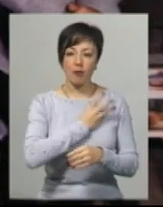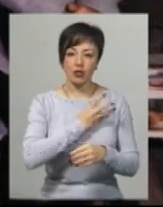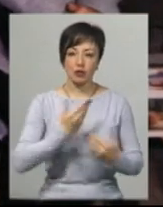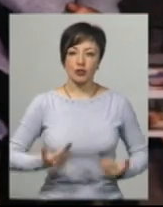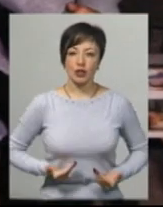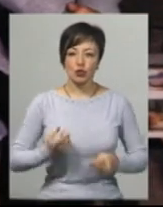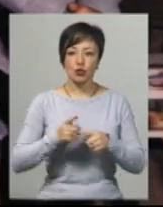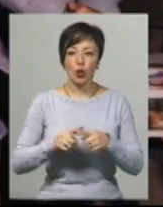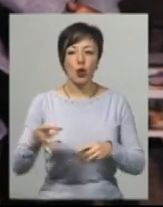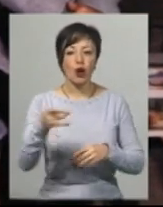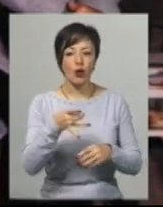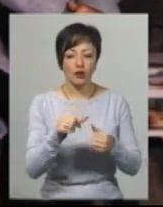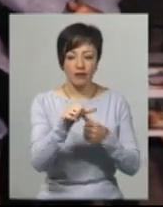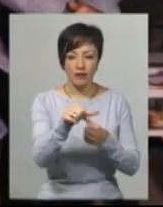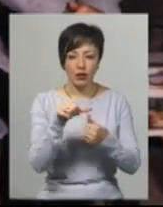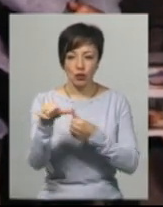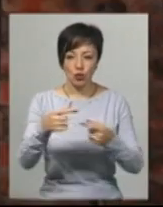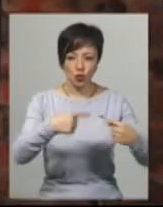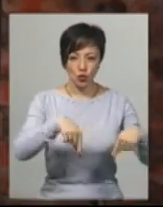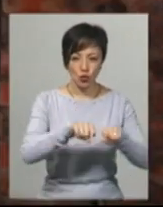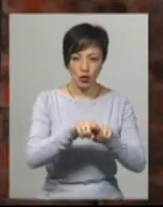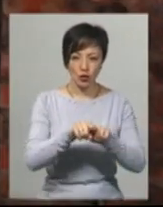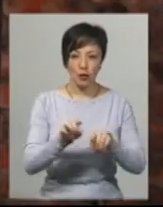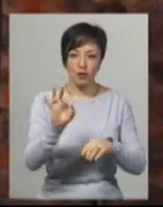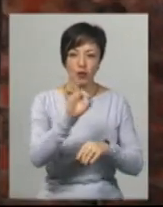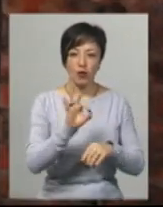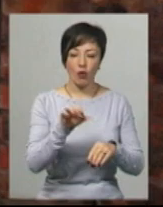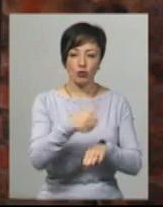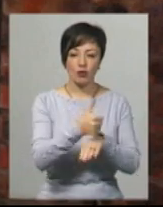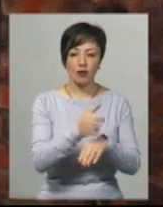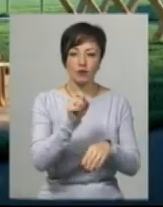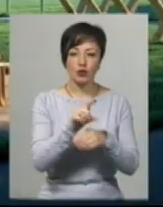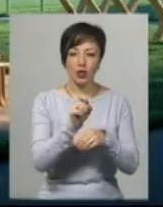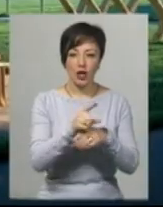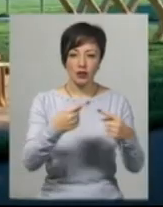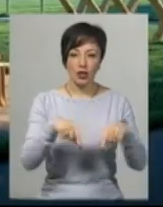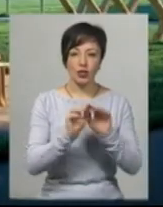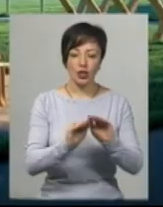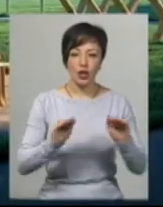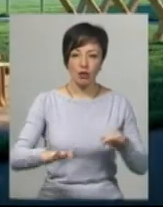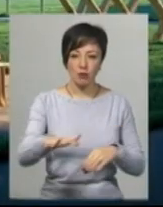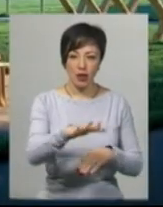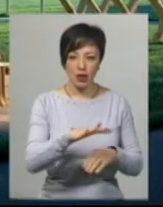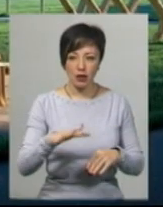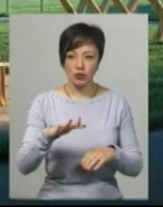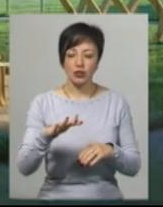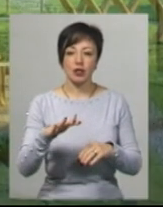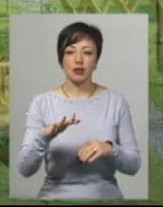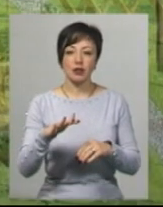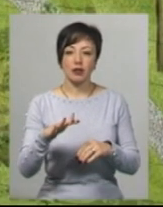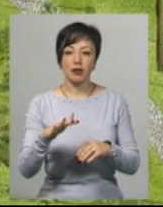-Західного мікрорайону. Ви окремили такі основні зони. Щодо основних функціональних зон, дитячі майданчики в двох